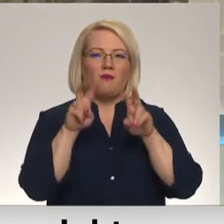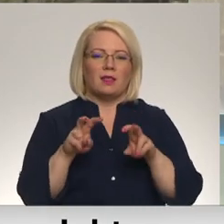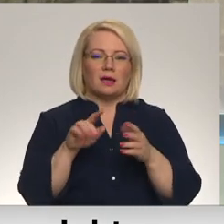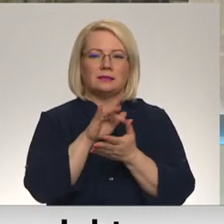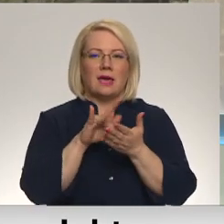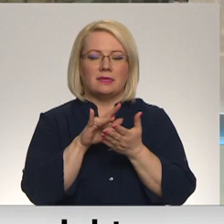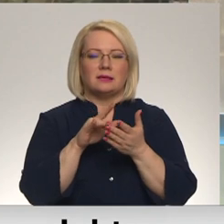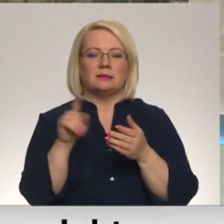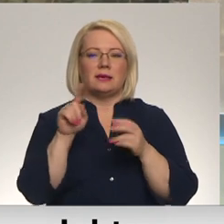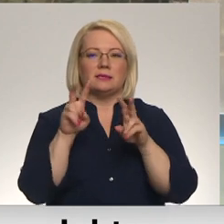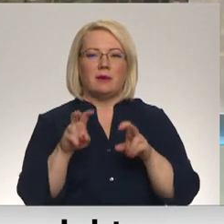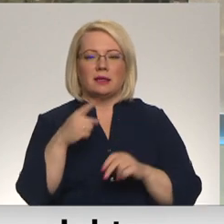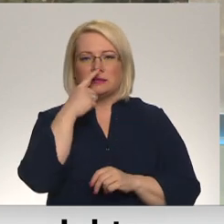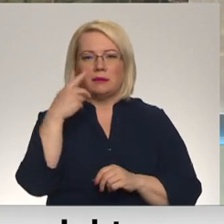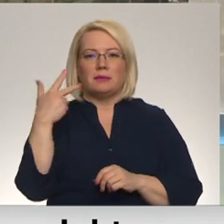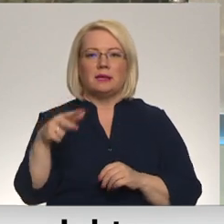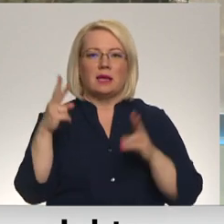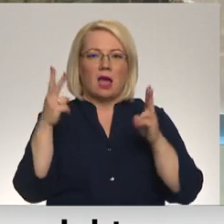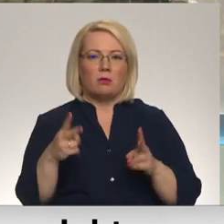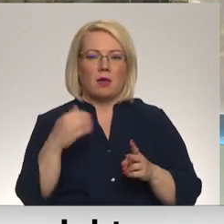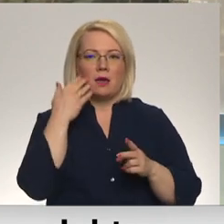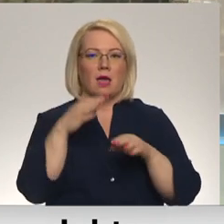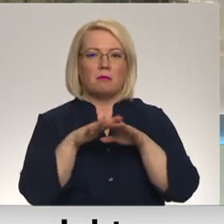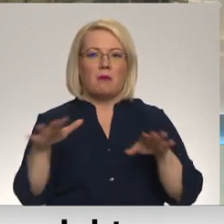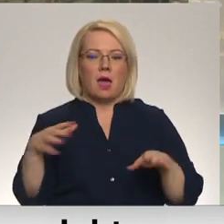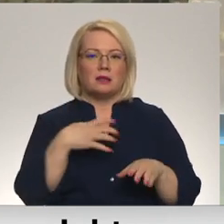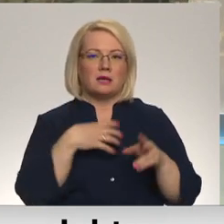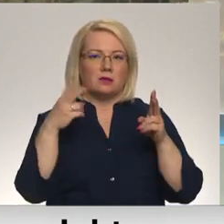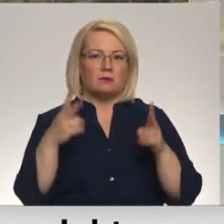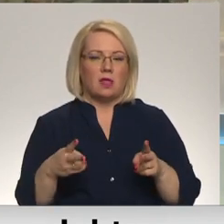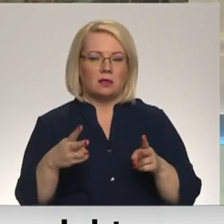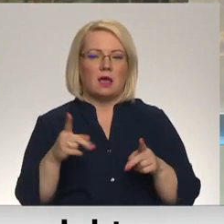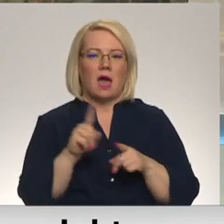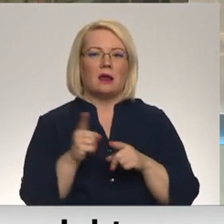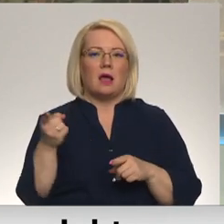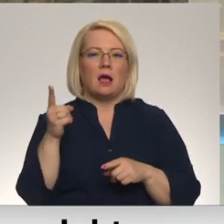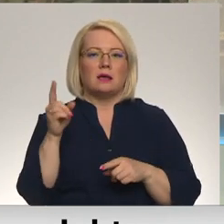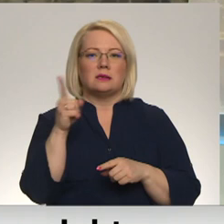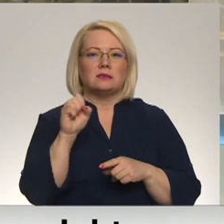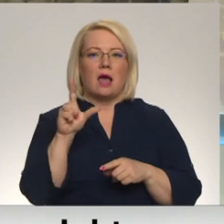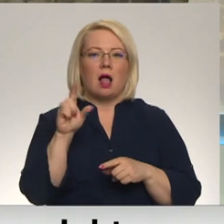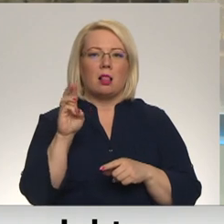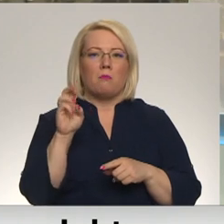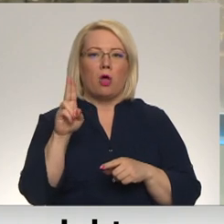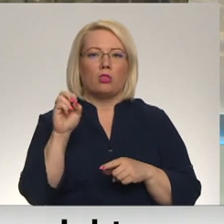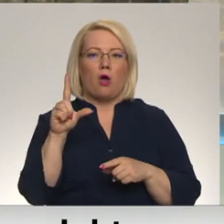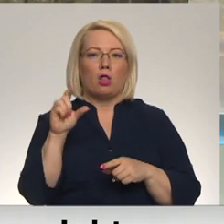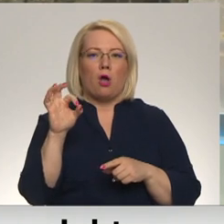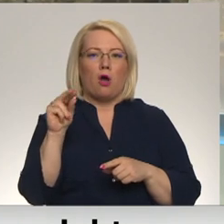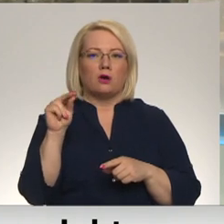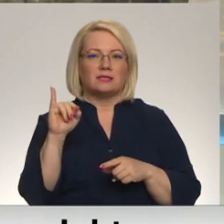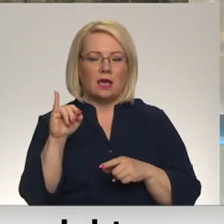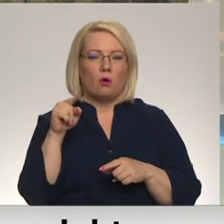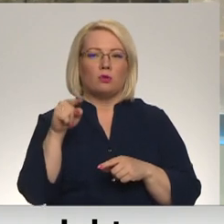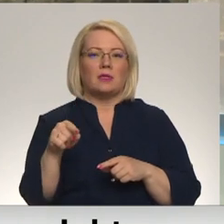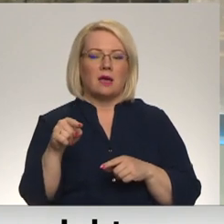vairāk nekā 130 gadījumus, kad bērni saslimuši ar salmone lauzi un sākotnējā informācija liecina, ka šis